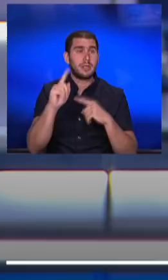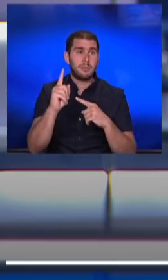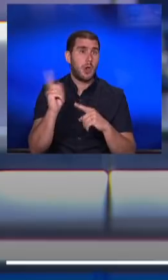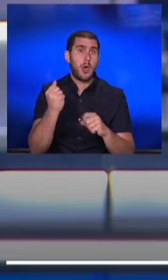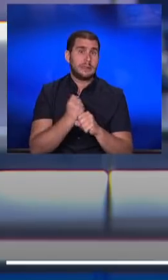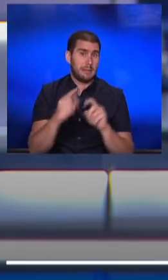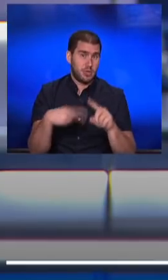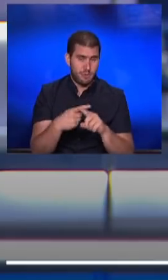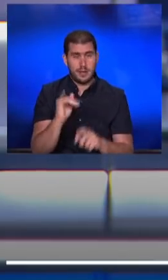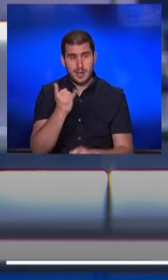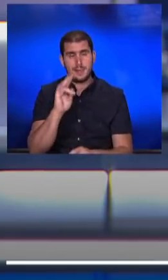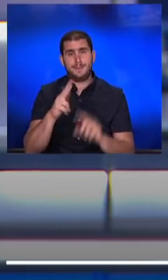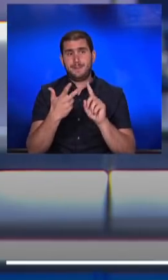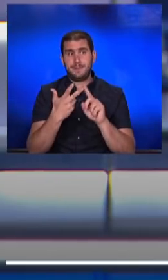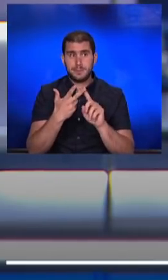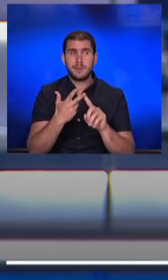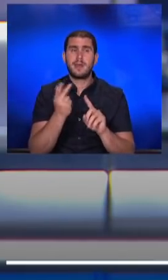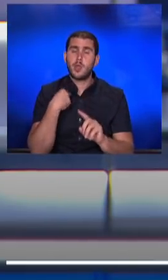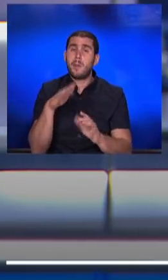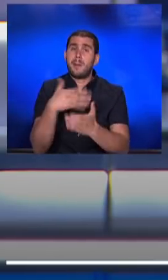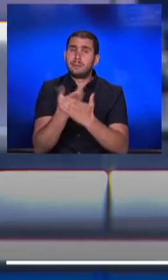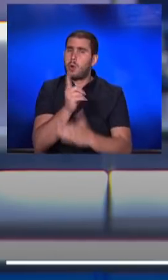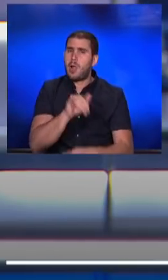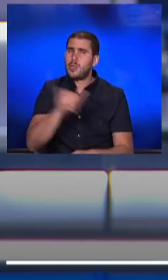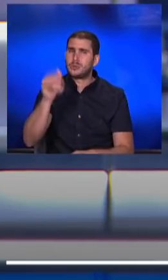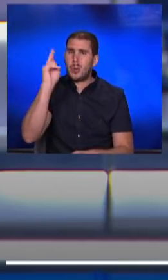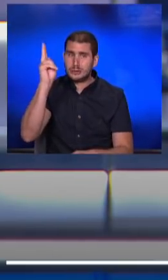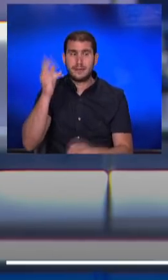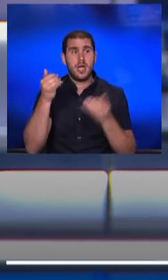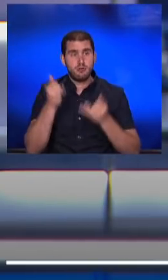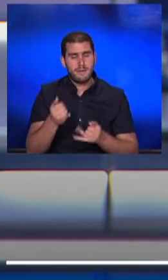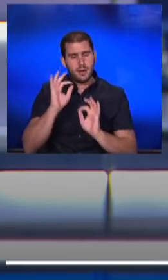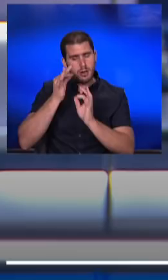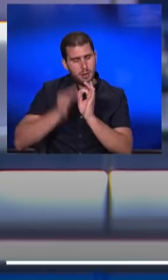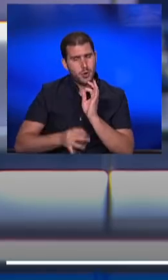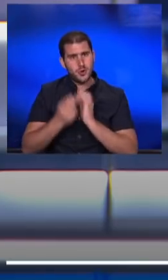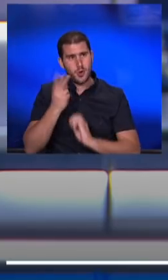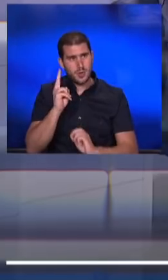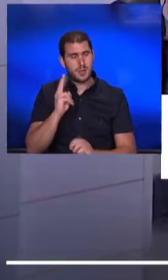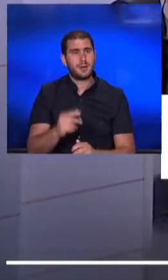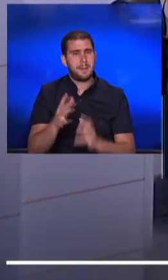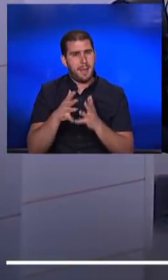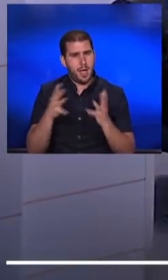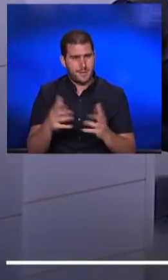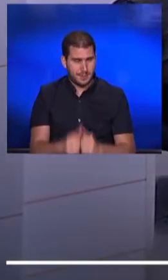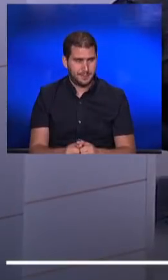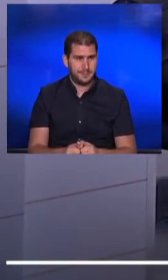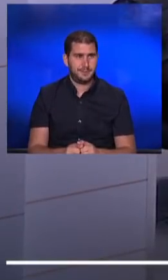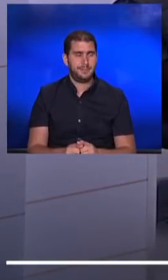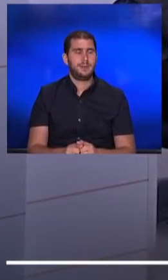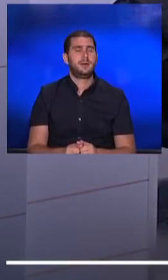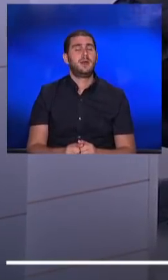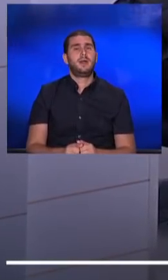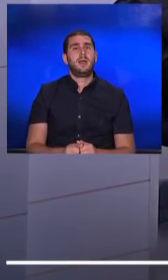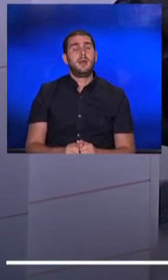את זה, ואנחנו ממליצים לכם לא לטוס לחול. ועכשיו קצת נרד לרזולוציות. החלטות בהרחבה. בדיוק. ועכשיו נרד קצת לרזולוציות. תראי,